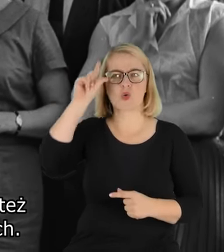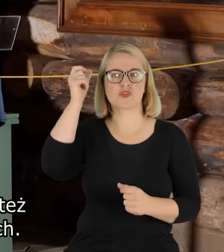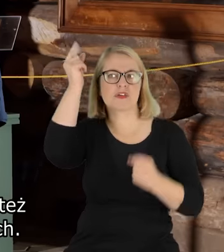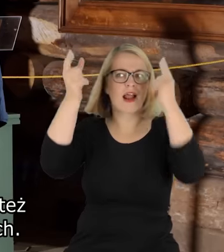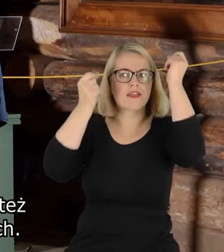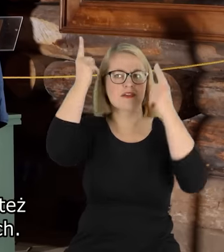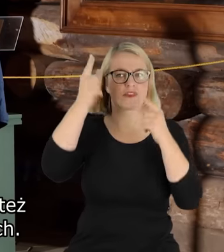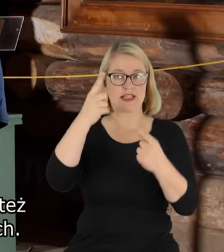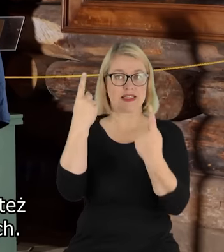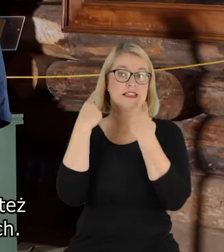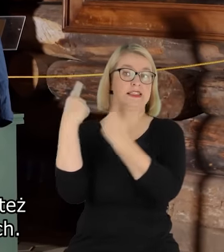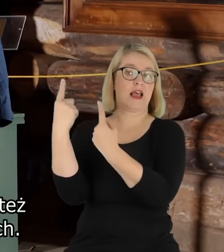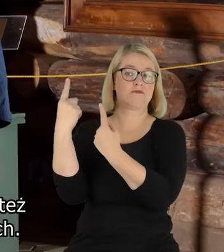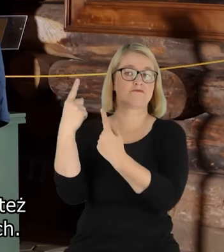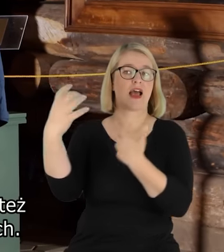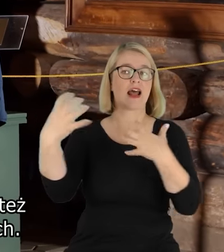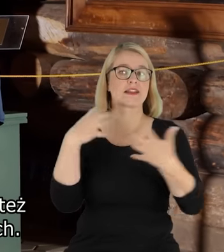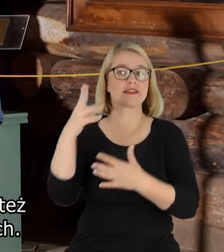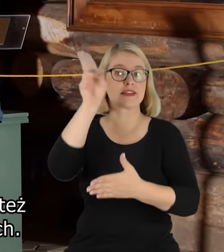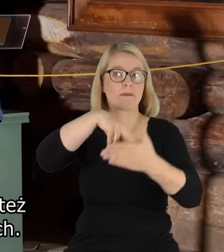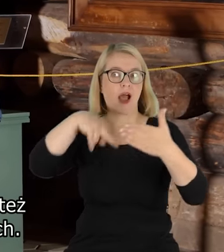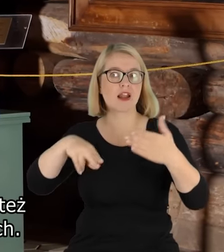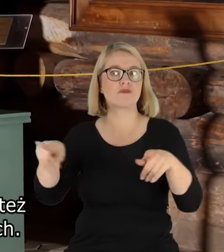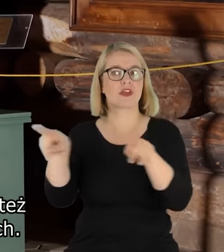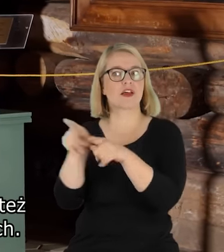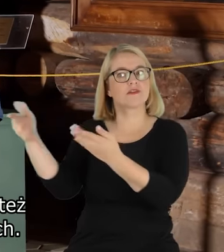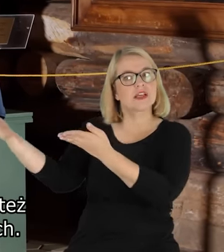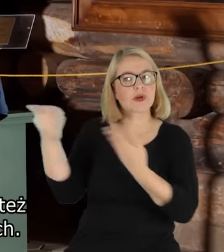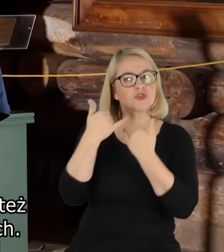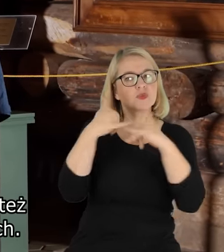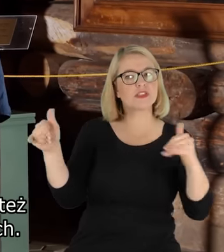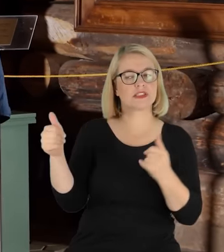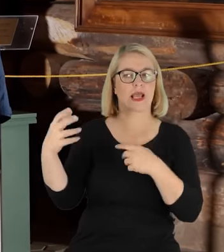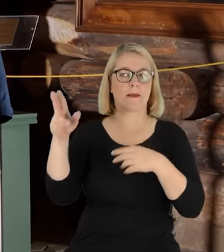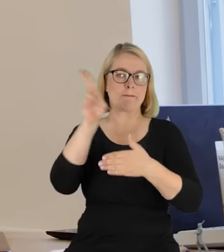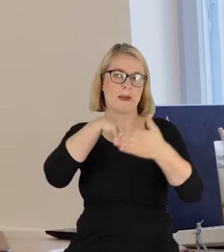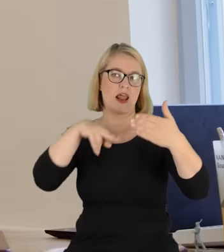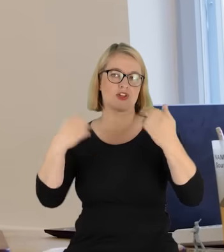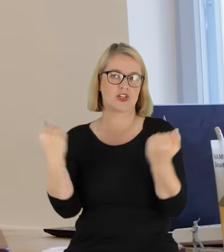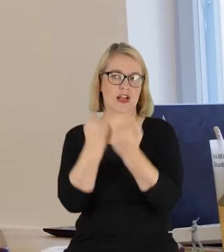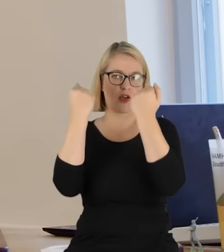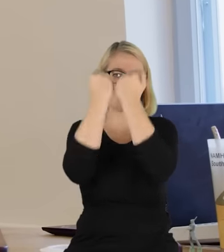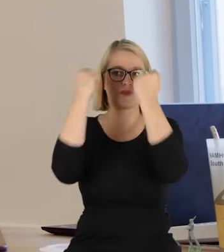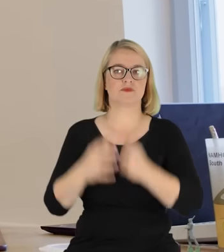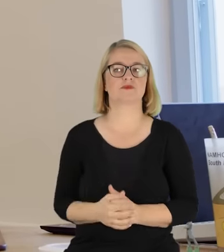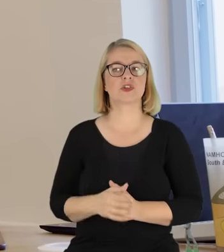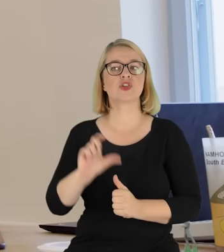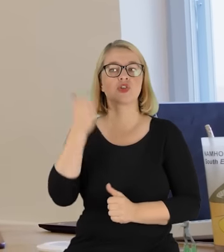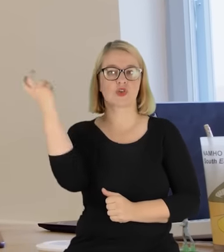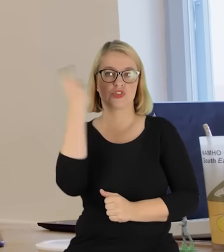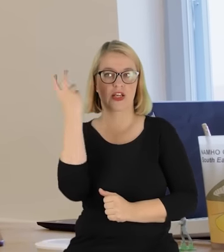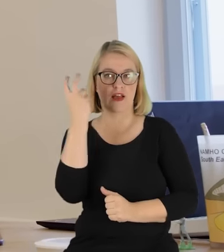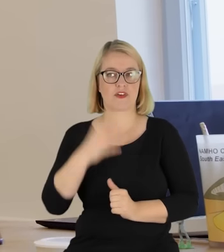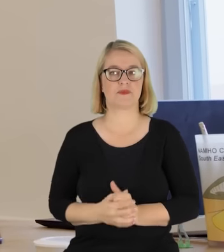malarzem, ale on też skupiał innych malarzy krakowskich. To, co mi chwilami uderzyło,